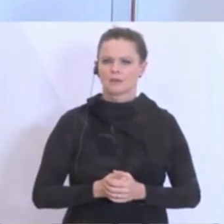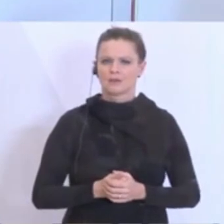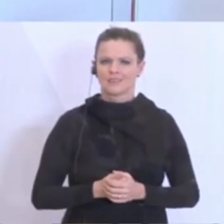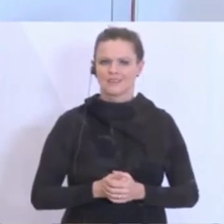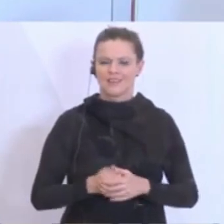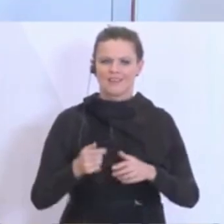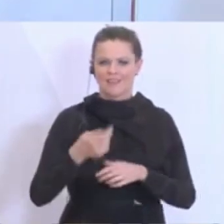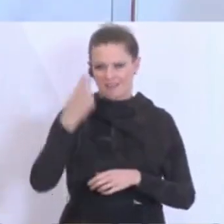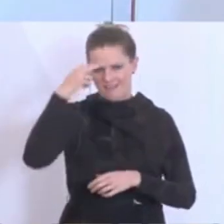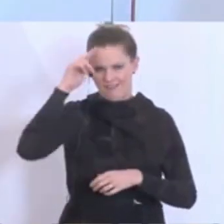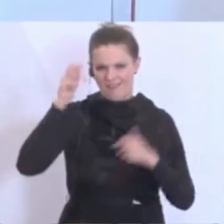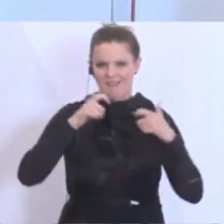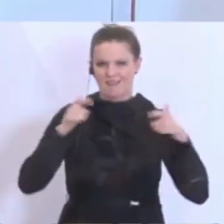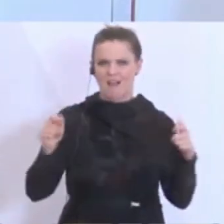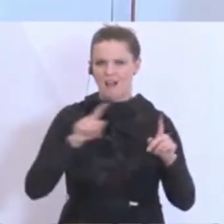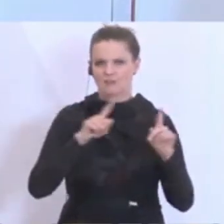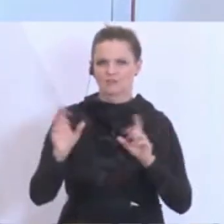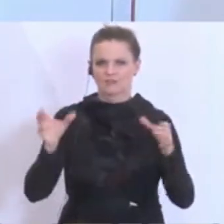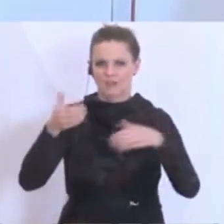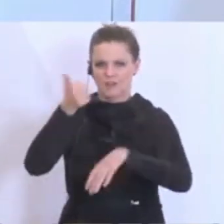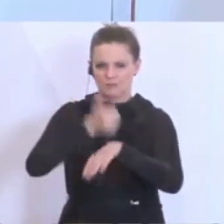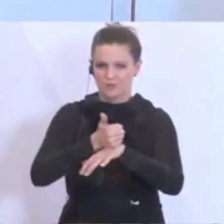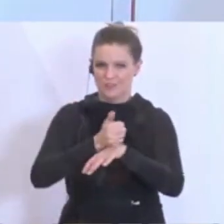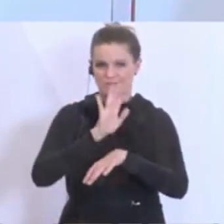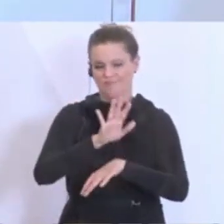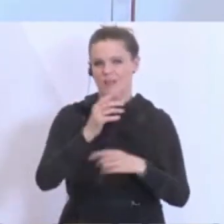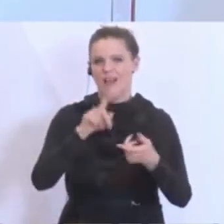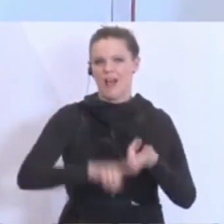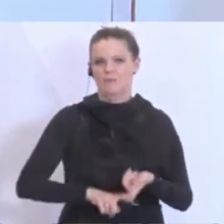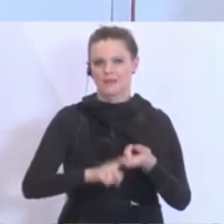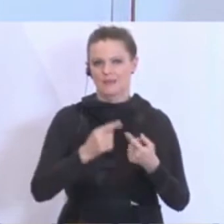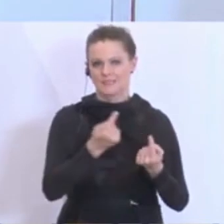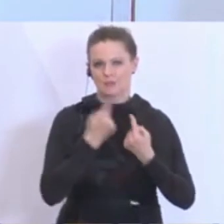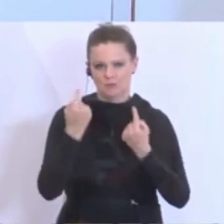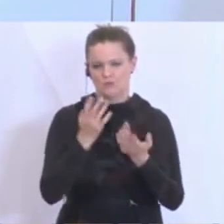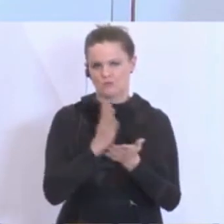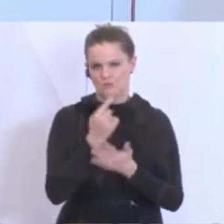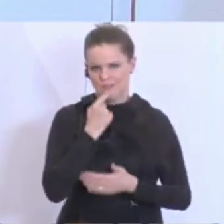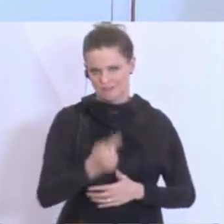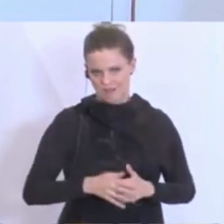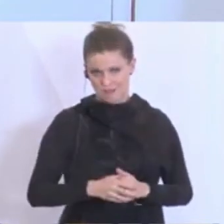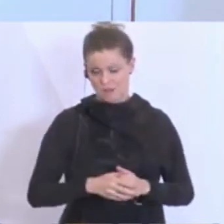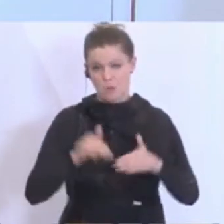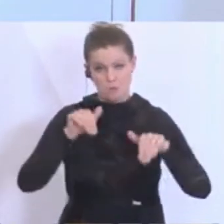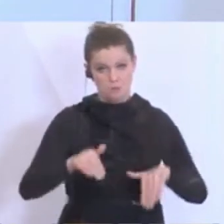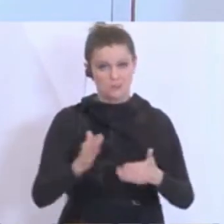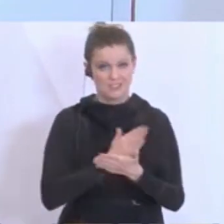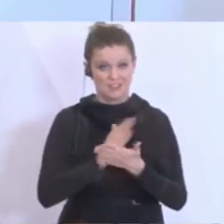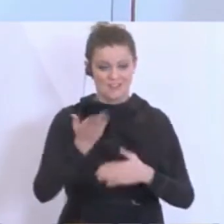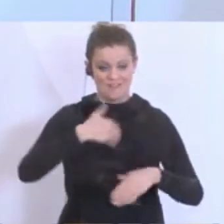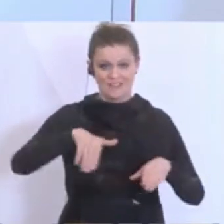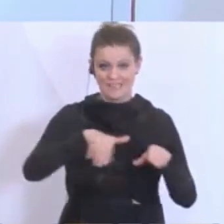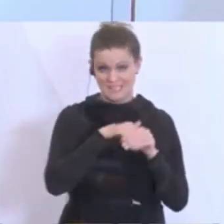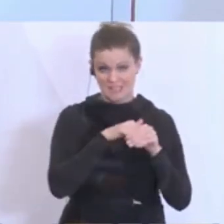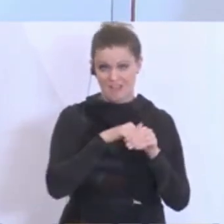Generalstabschefs, das ist natürlich lageangepasst. Und dementsprechend dann auch zu entscheiden, wir sind die Reserve